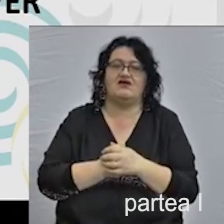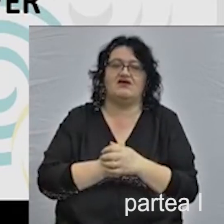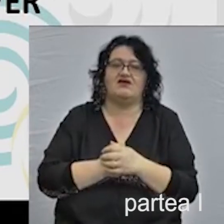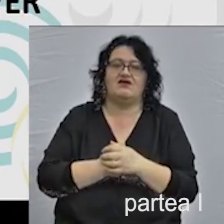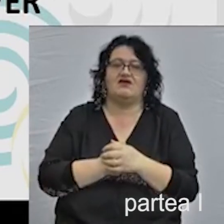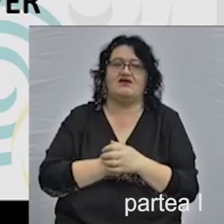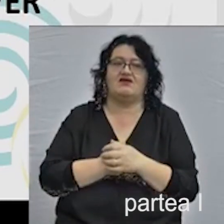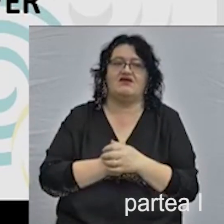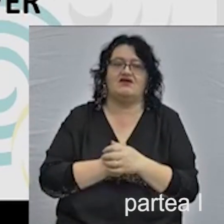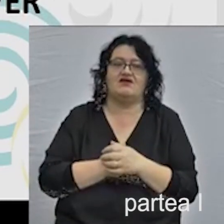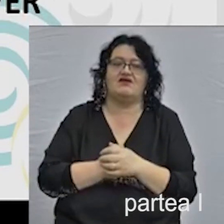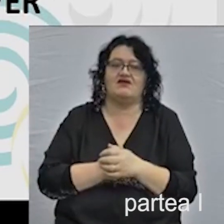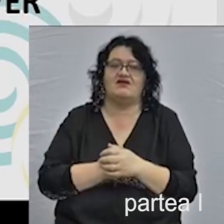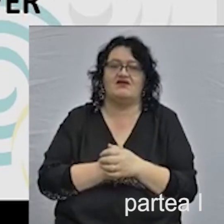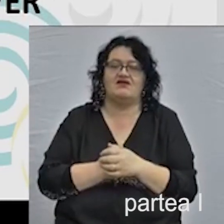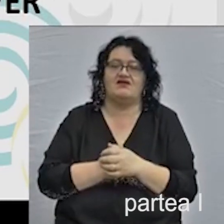Vă rog, primul slide.